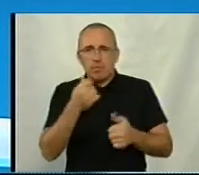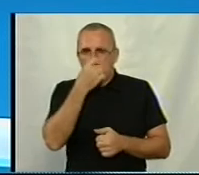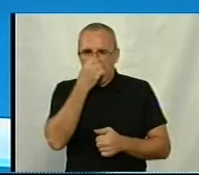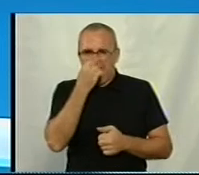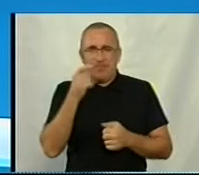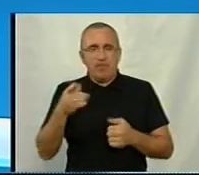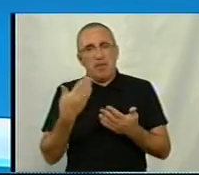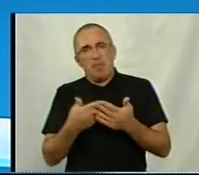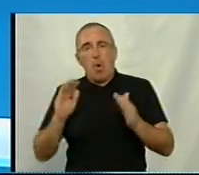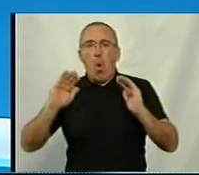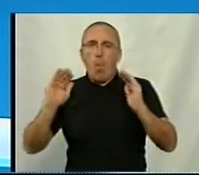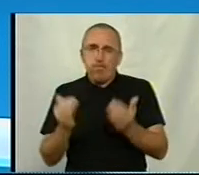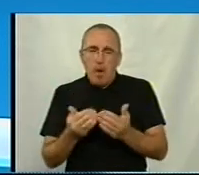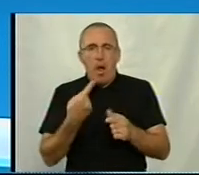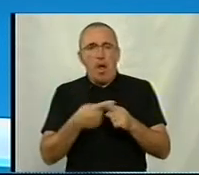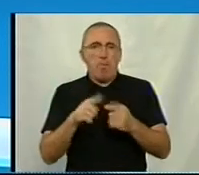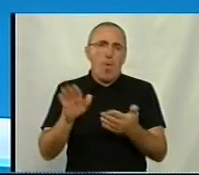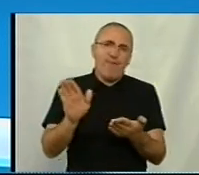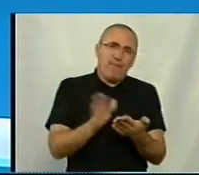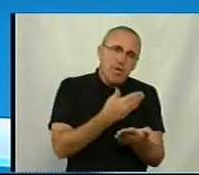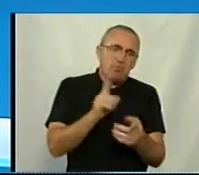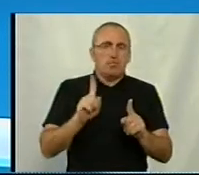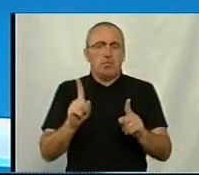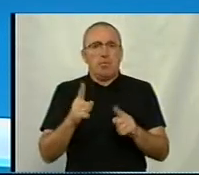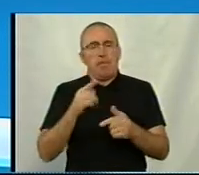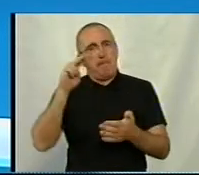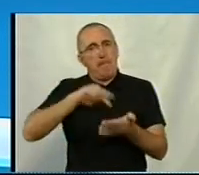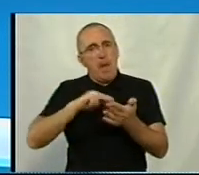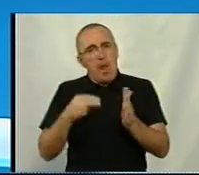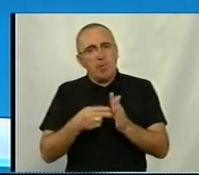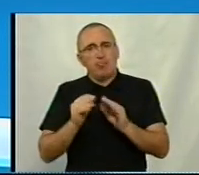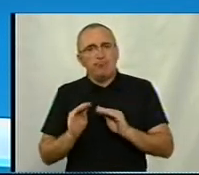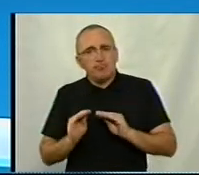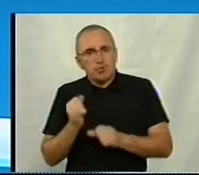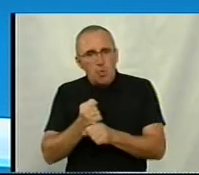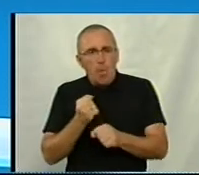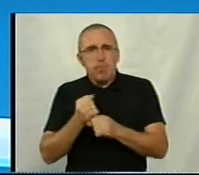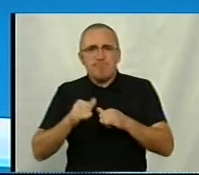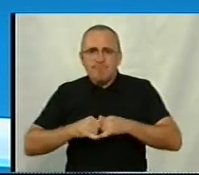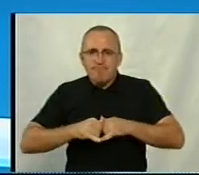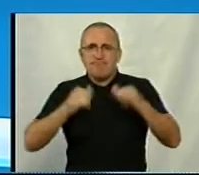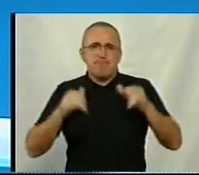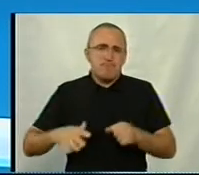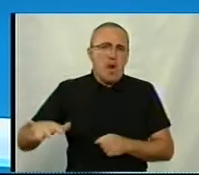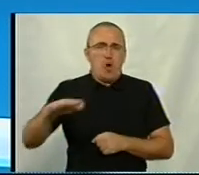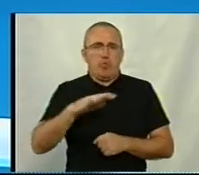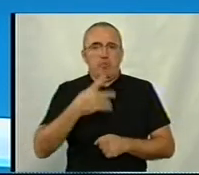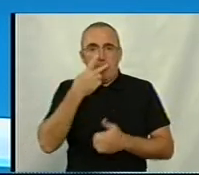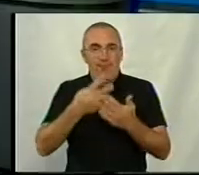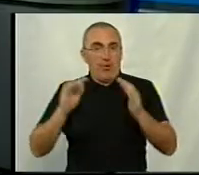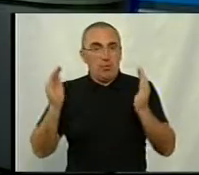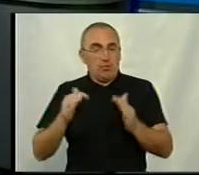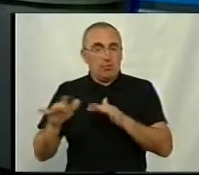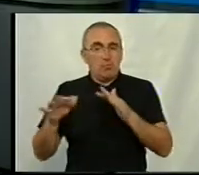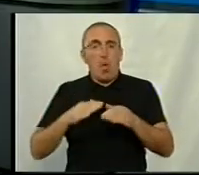тим не менше, або обмежили, або виключили, або, навпаки, плануєте їх зробити більш масштабними. Ну, наприклад, ми бачили в сюжеті